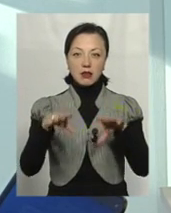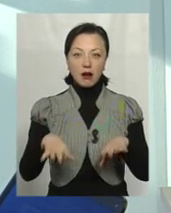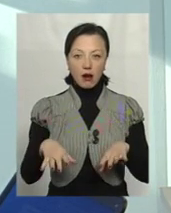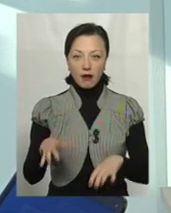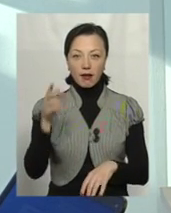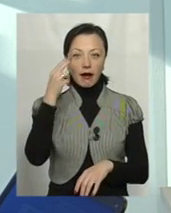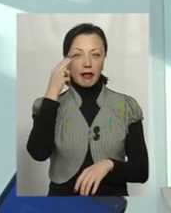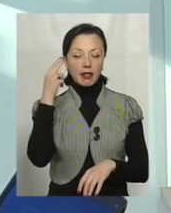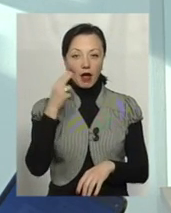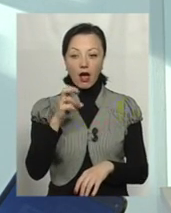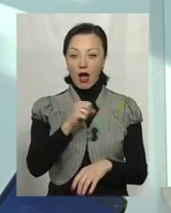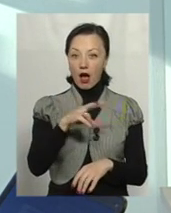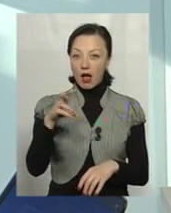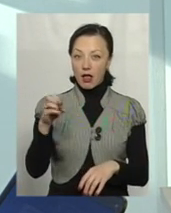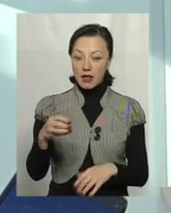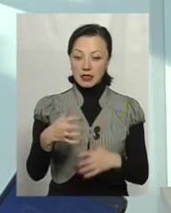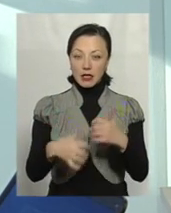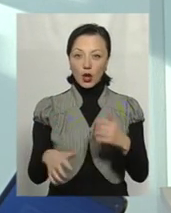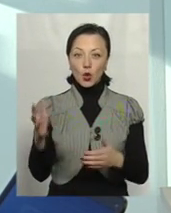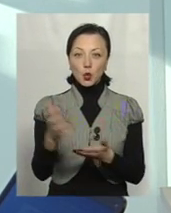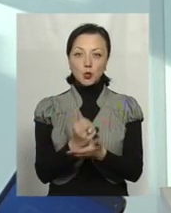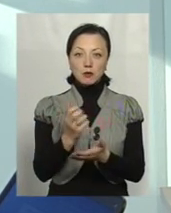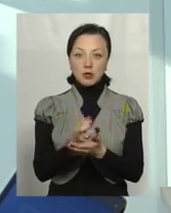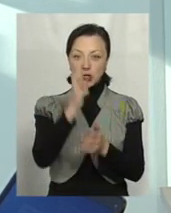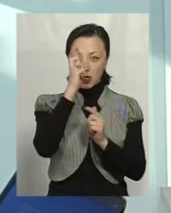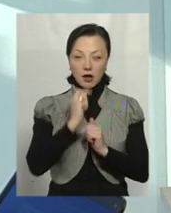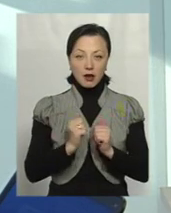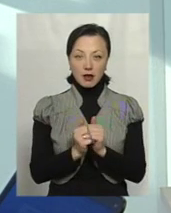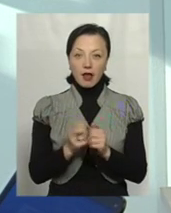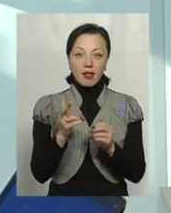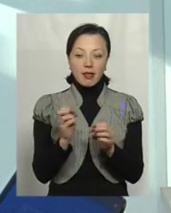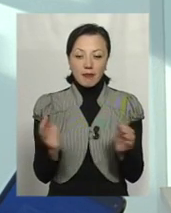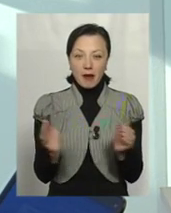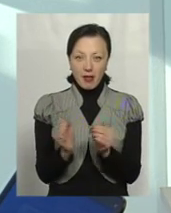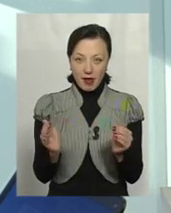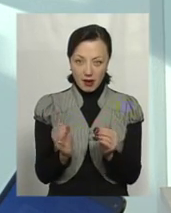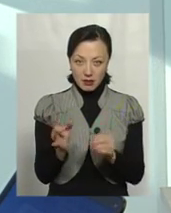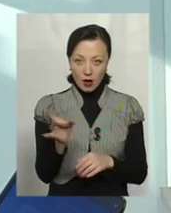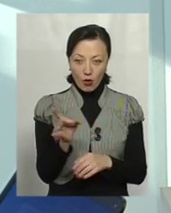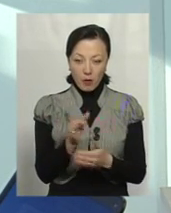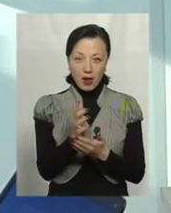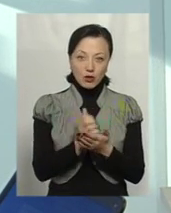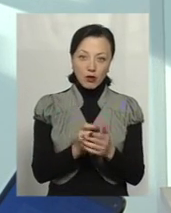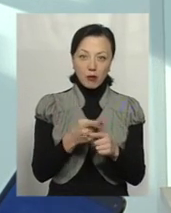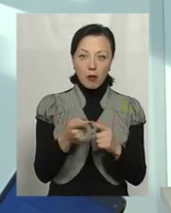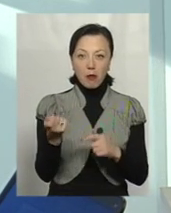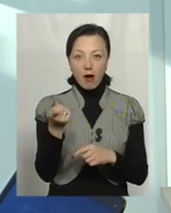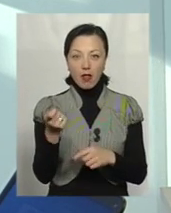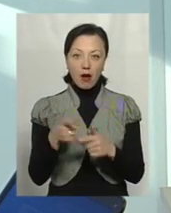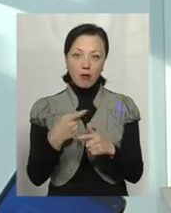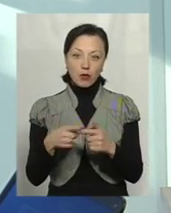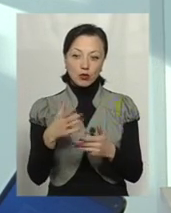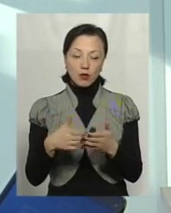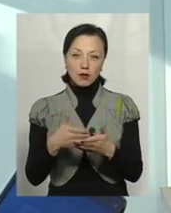Але серед успішних країн маса неба невеликих за розміром, і в яких ресурсів або мало, або майже немає.